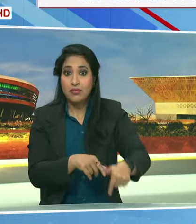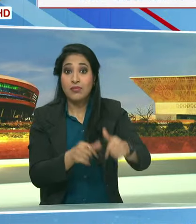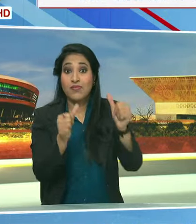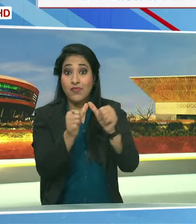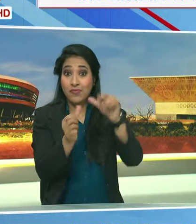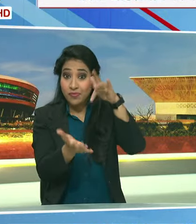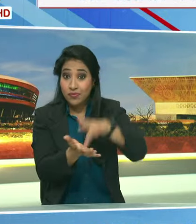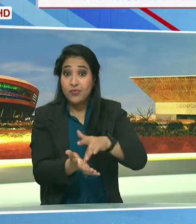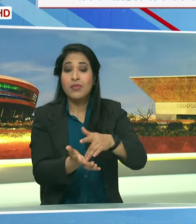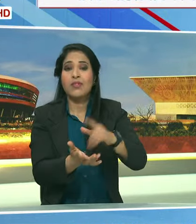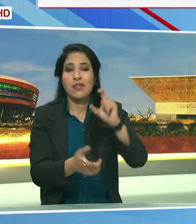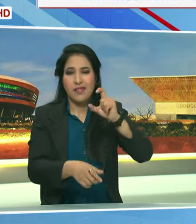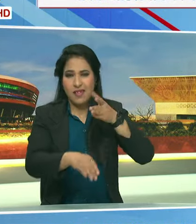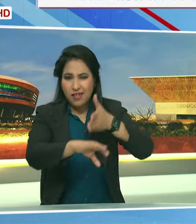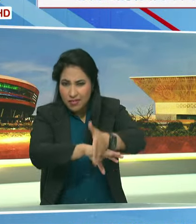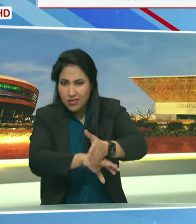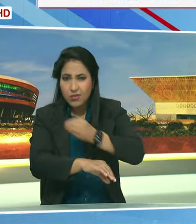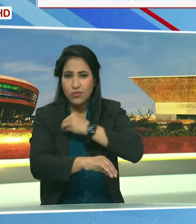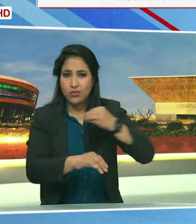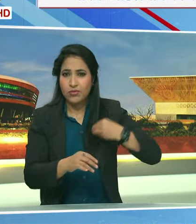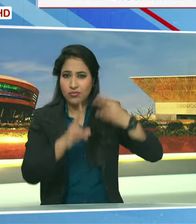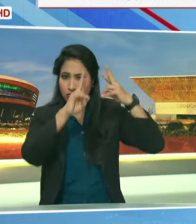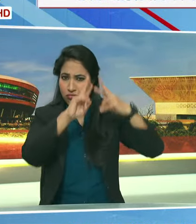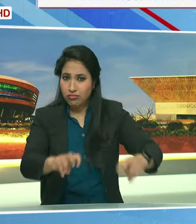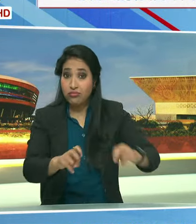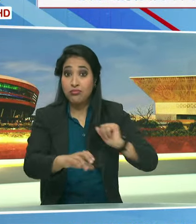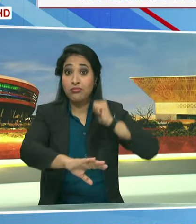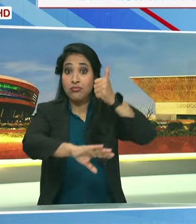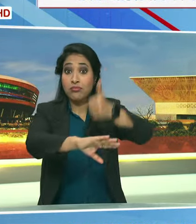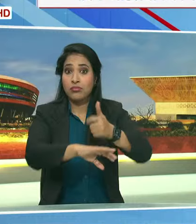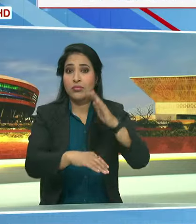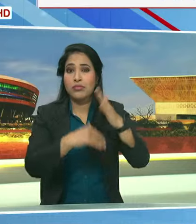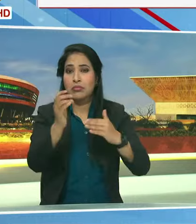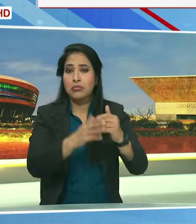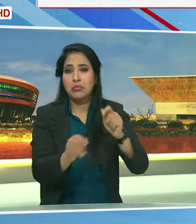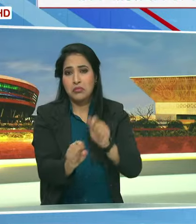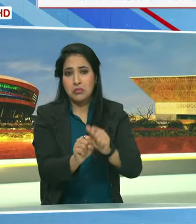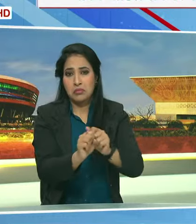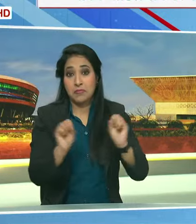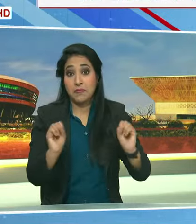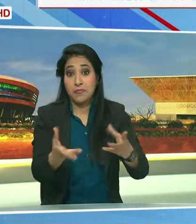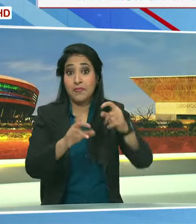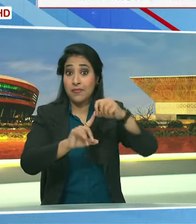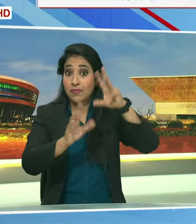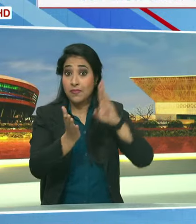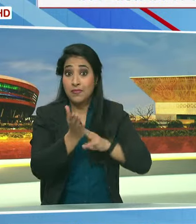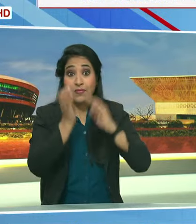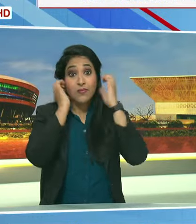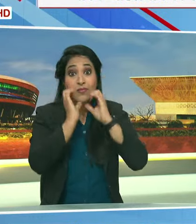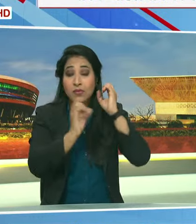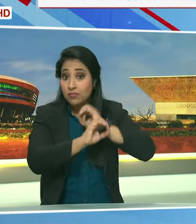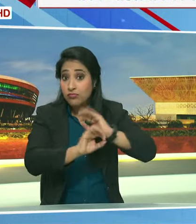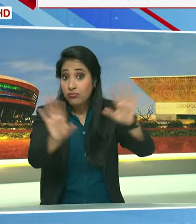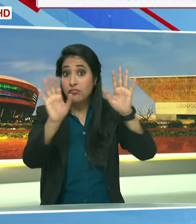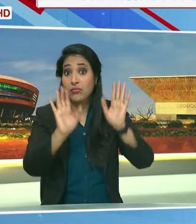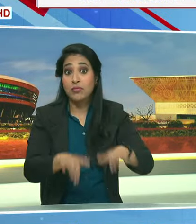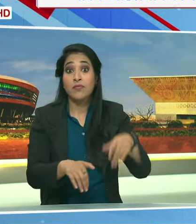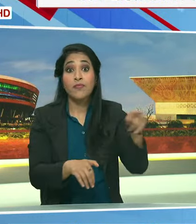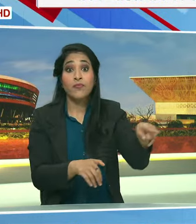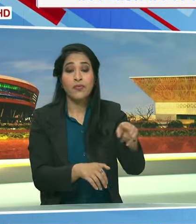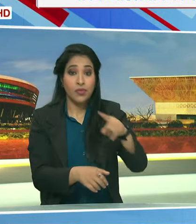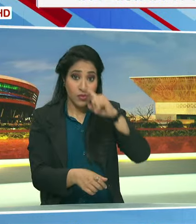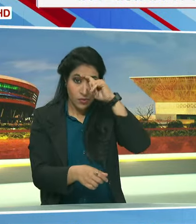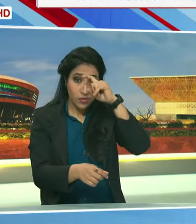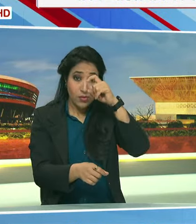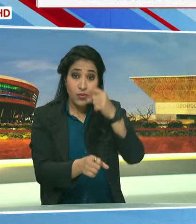अमरेली में कैंसर हॉस्पिटल और रिसर्च सेंटर का काम शुरू हो जाएगा रुधान मंत्री नरेंद्र मोदी ने अपने